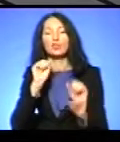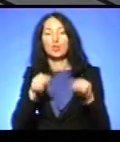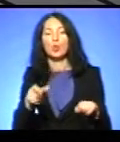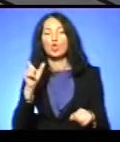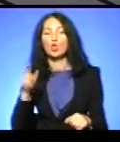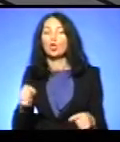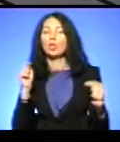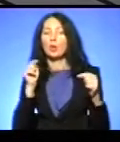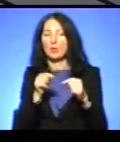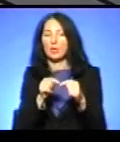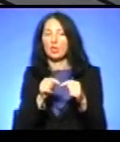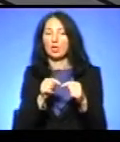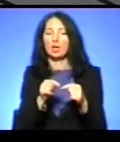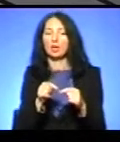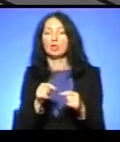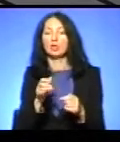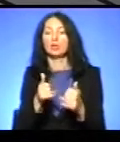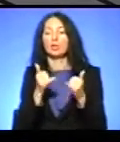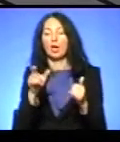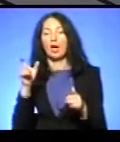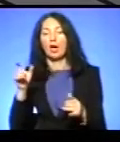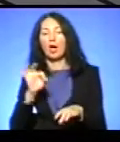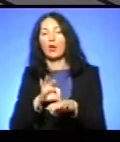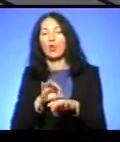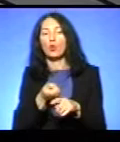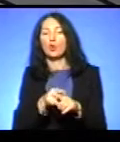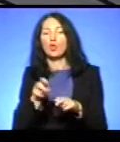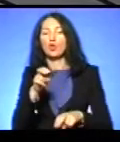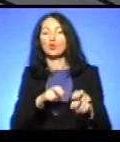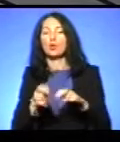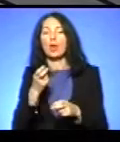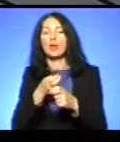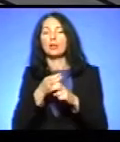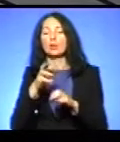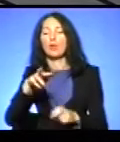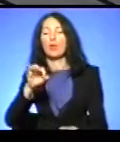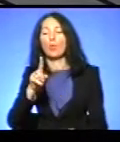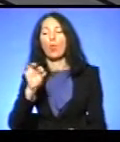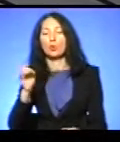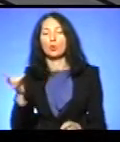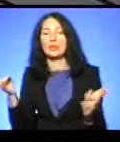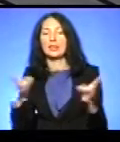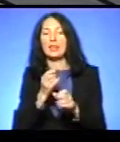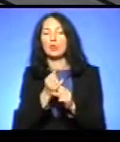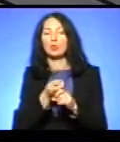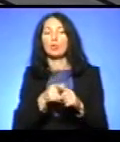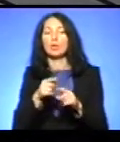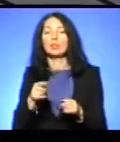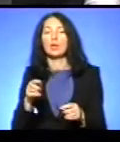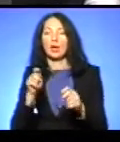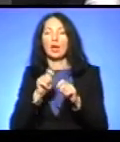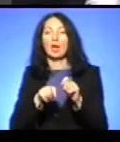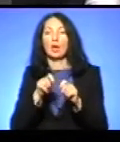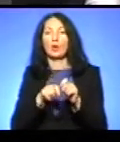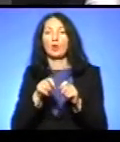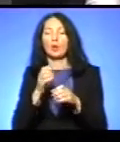пацієнта, який шукає кістковий мозок, потрібно зробити це дослідження в Німеччині. Але, власне, за даними